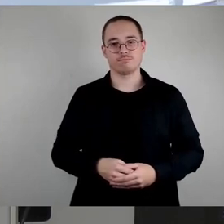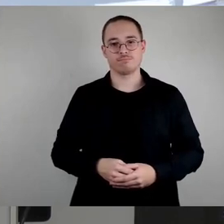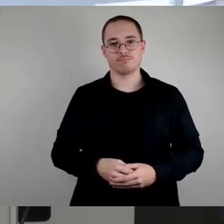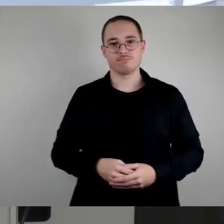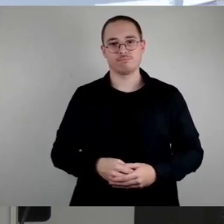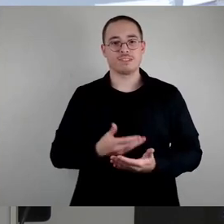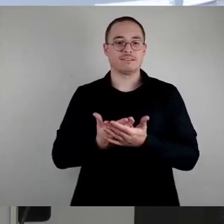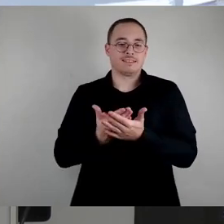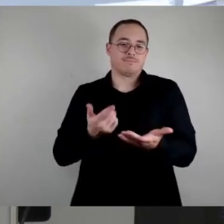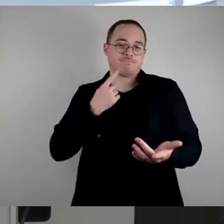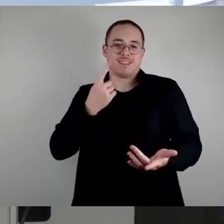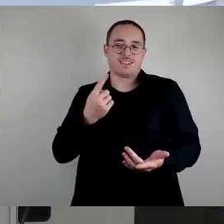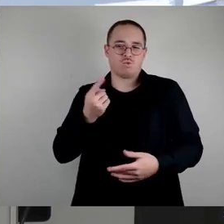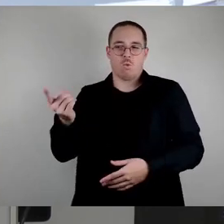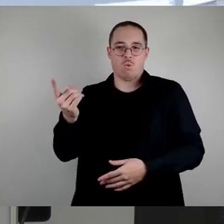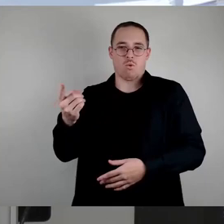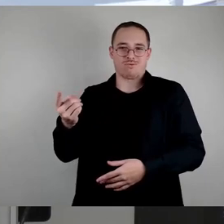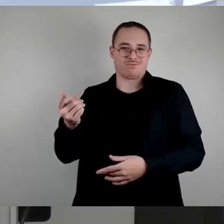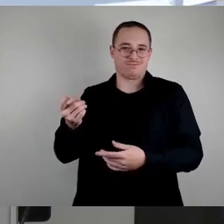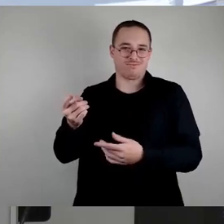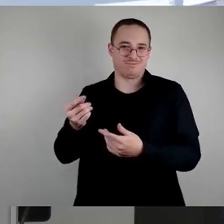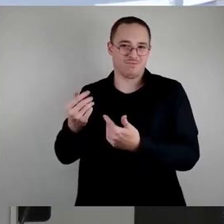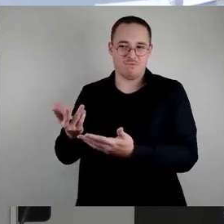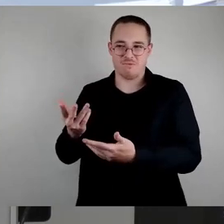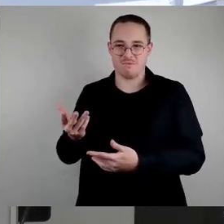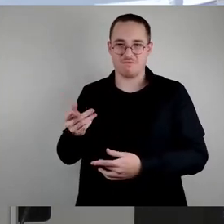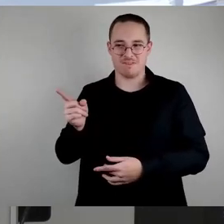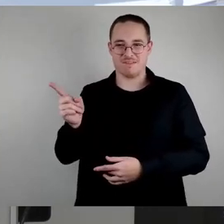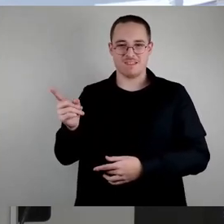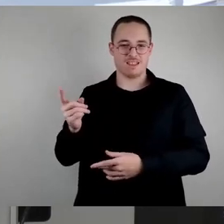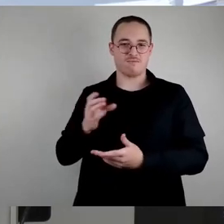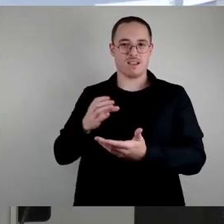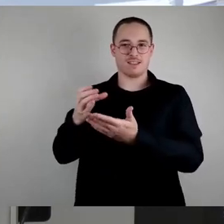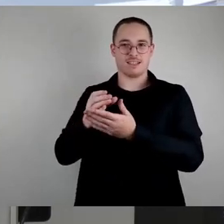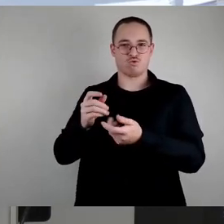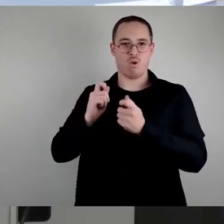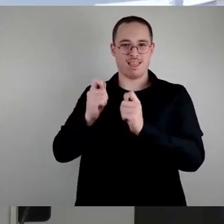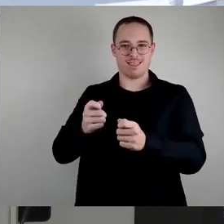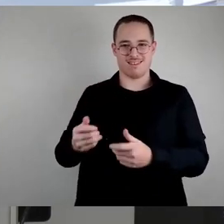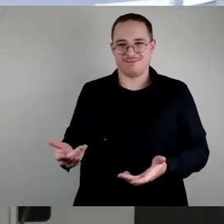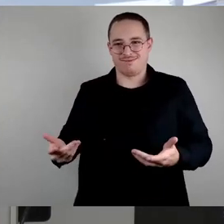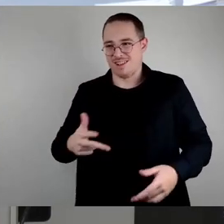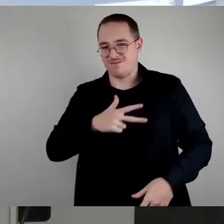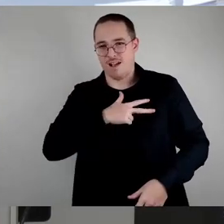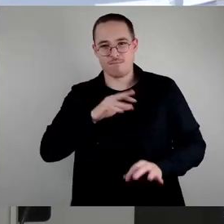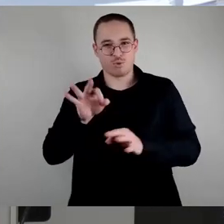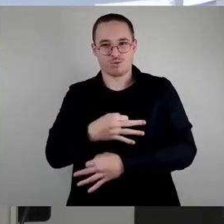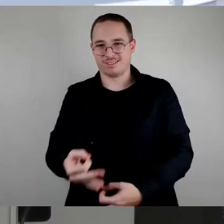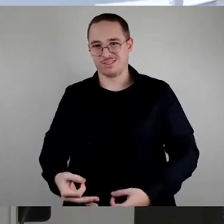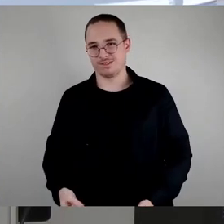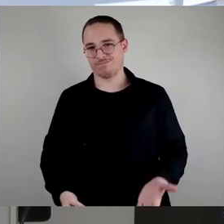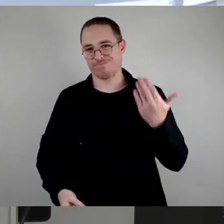Deshalb halte ich ihn für überflüssig. Und aus dem Grunde bin ich der Auffassung, wir können auch auf den